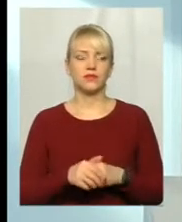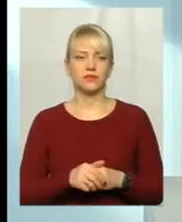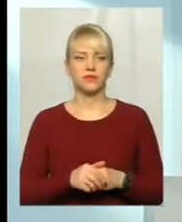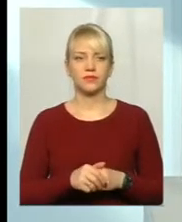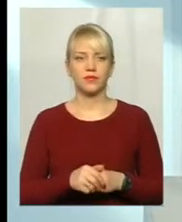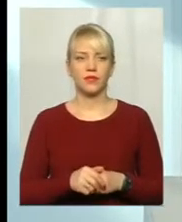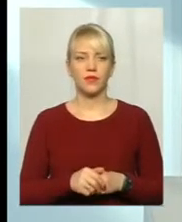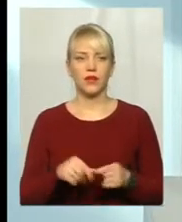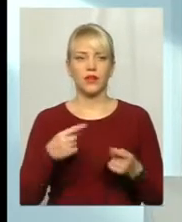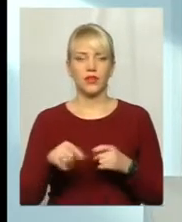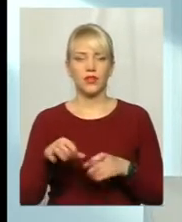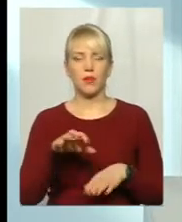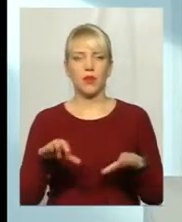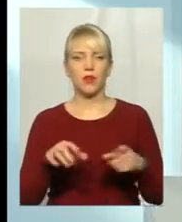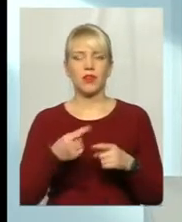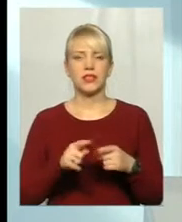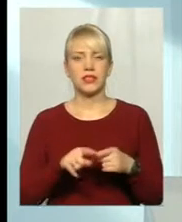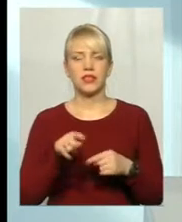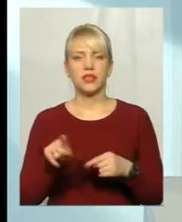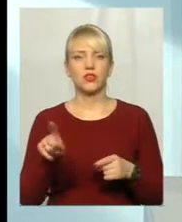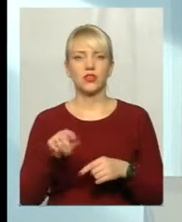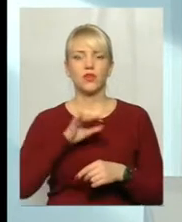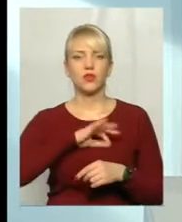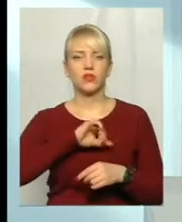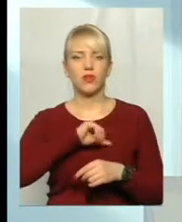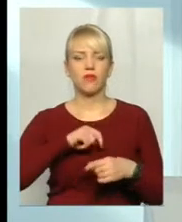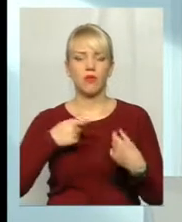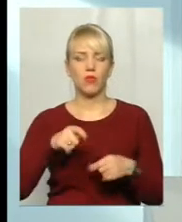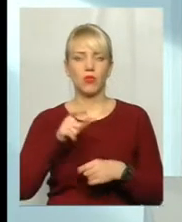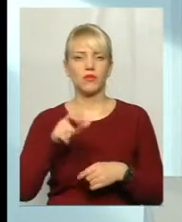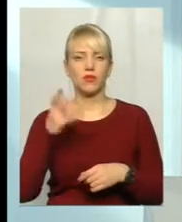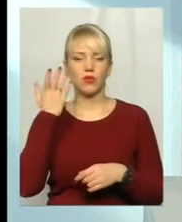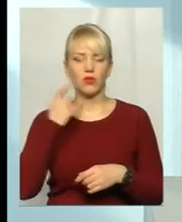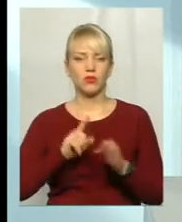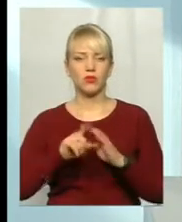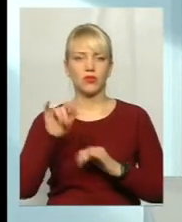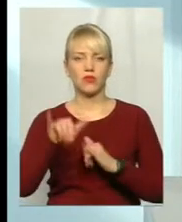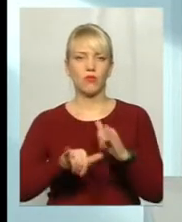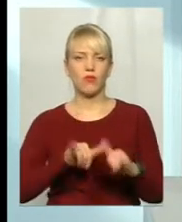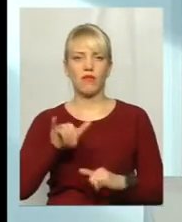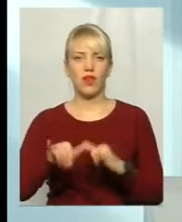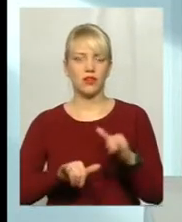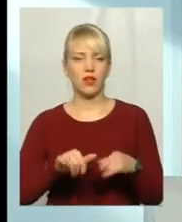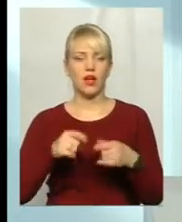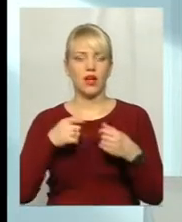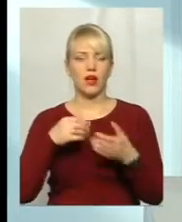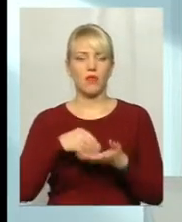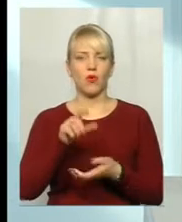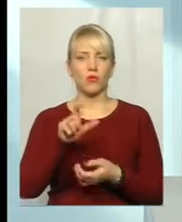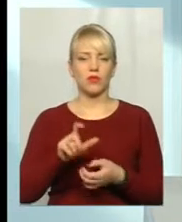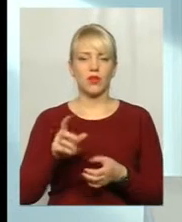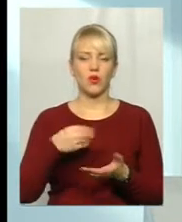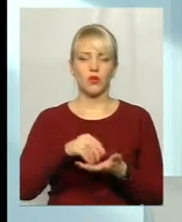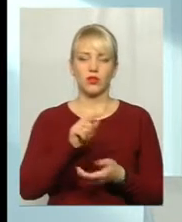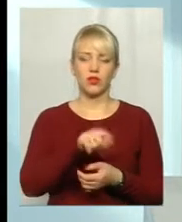Інша маніпуляція – це, безумовно, те, що використовують самі продавці, коли вони починають вмовляти покупця, купити той чи інший